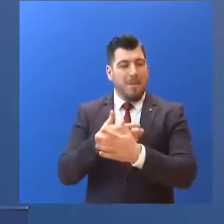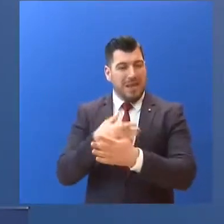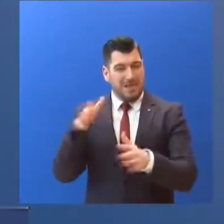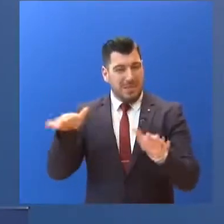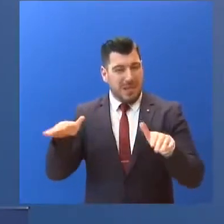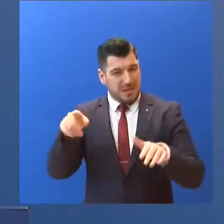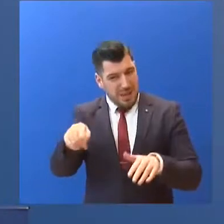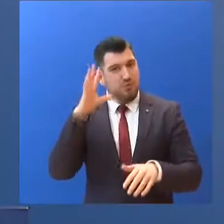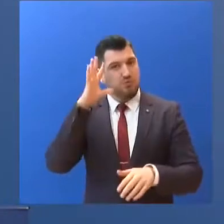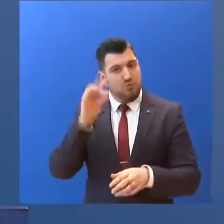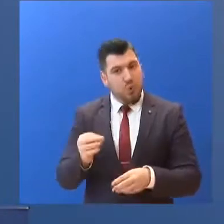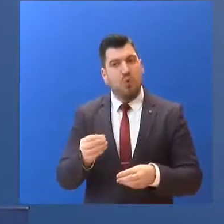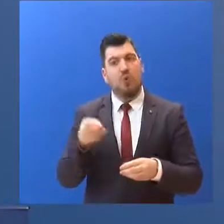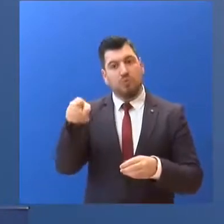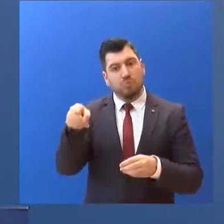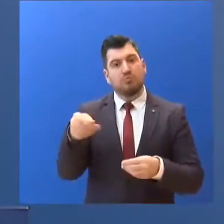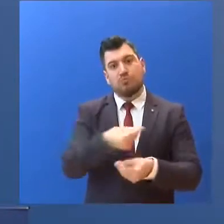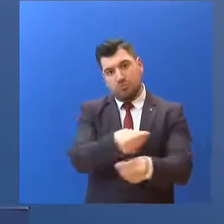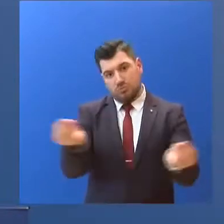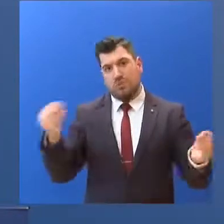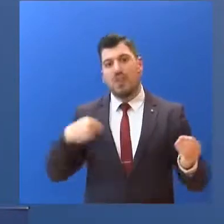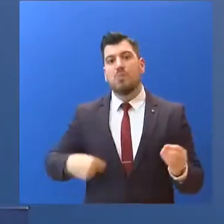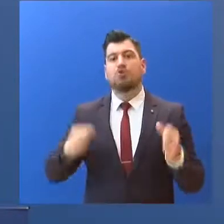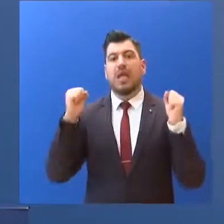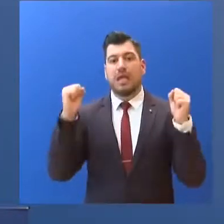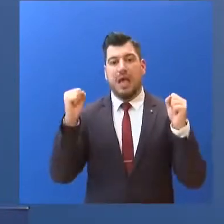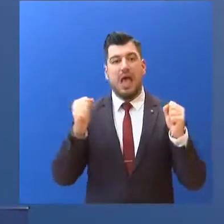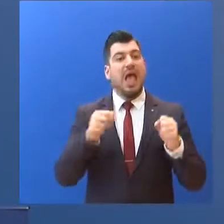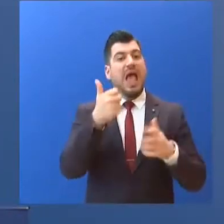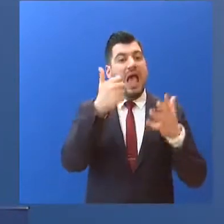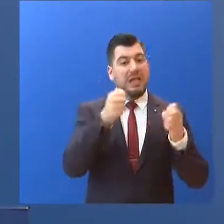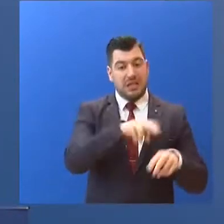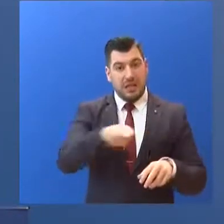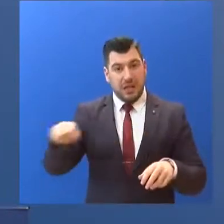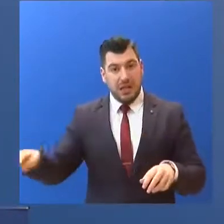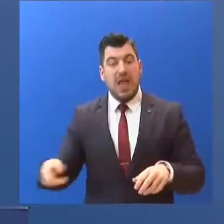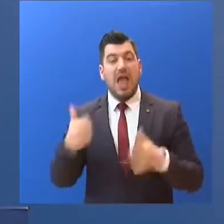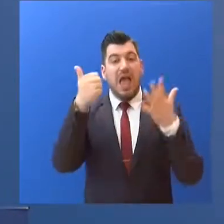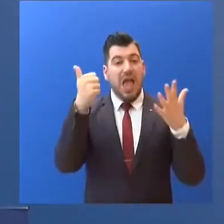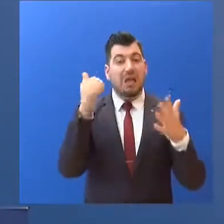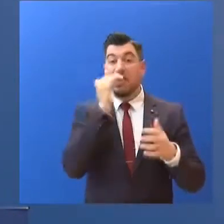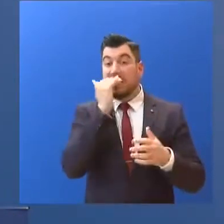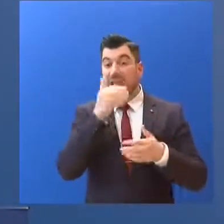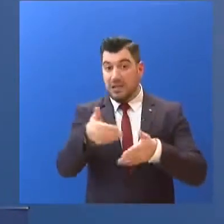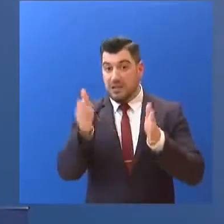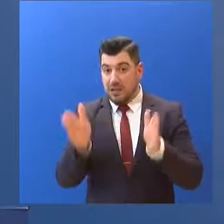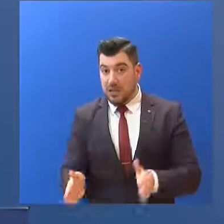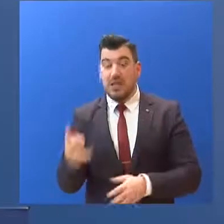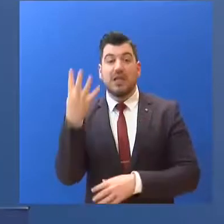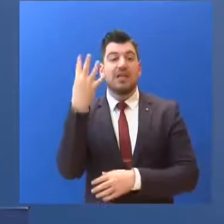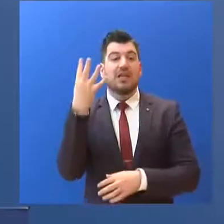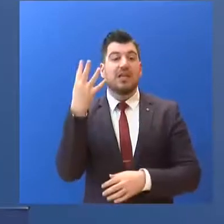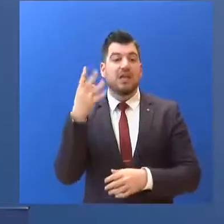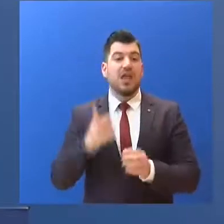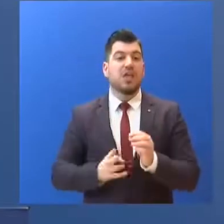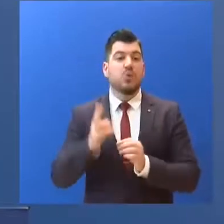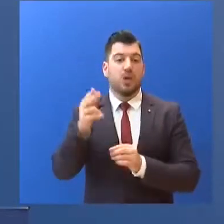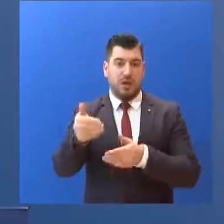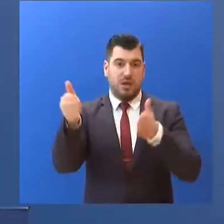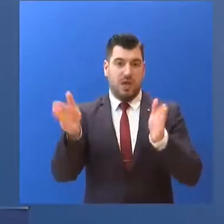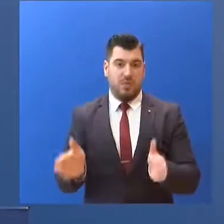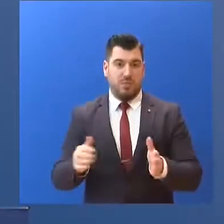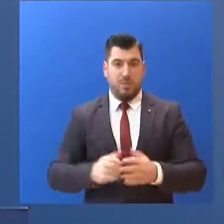Υγείας. Διαθέτει 60 νοσηλευτικές κλίνες... 6 κλίνες μονάδας εντατικής θεραπείας... και 4 χειρουργικές αίθουσες.